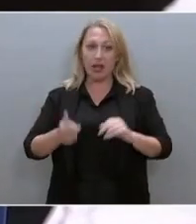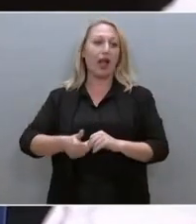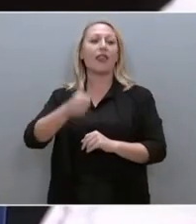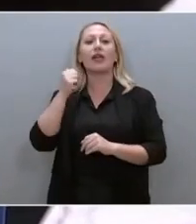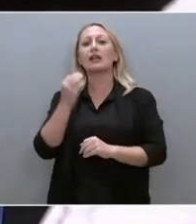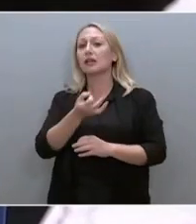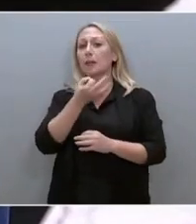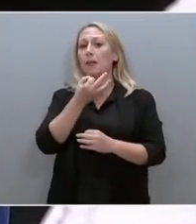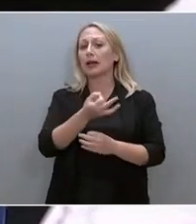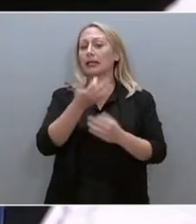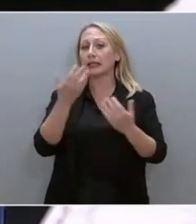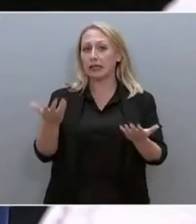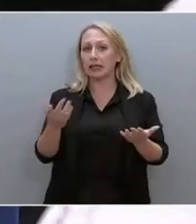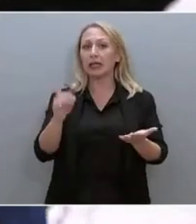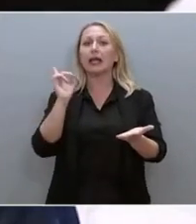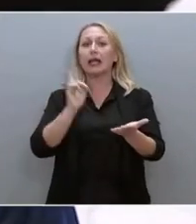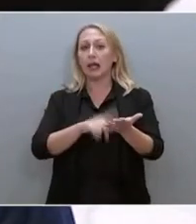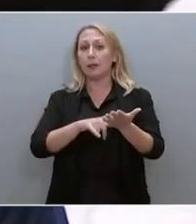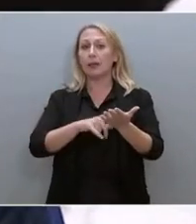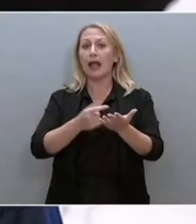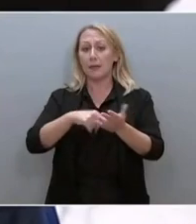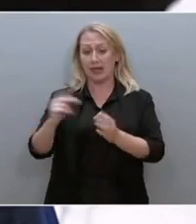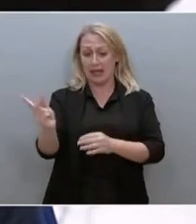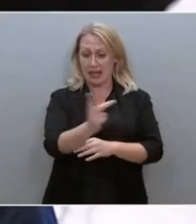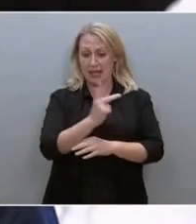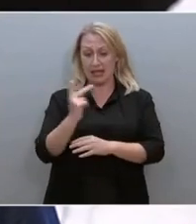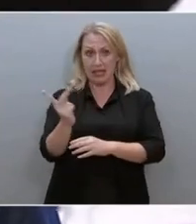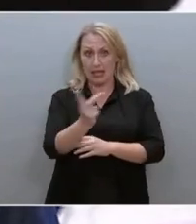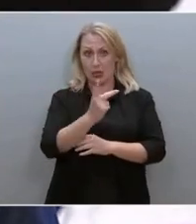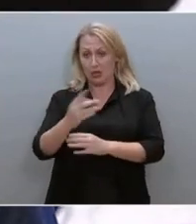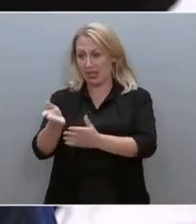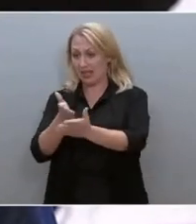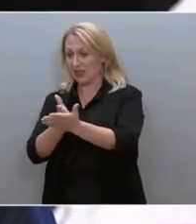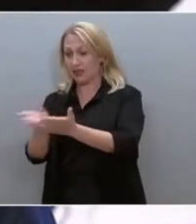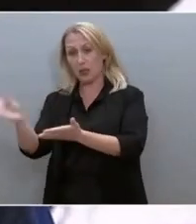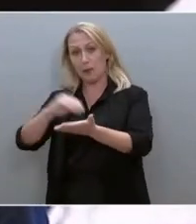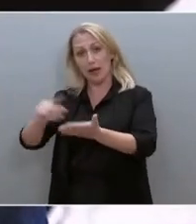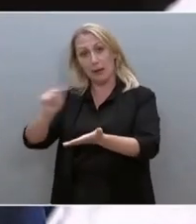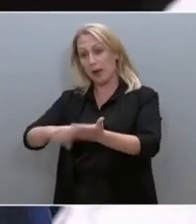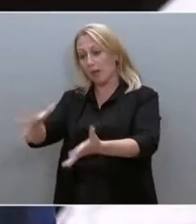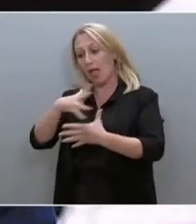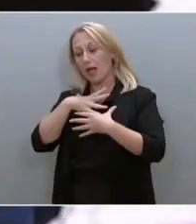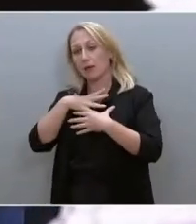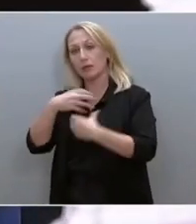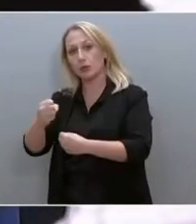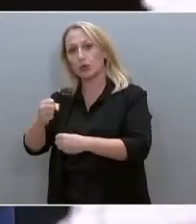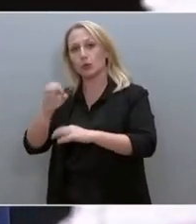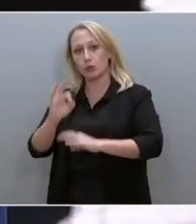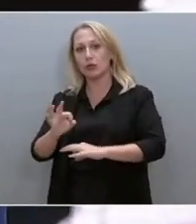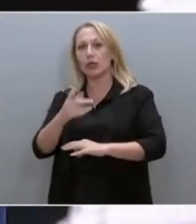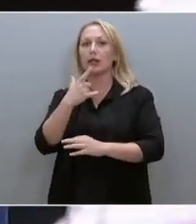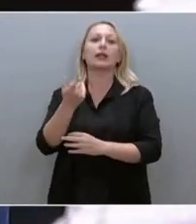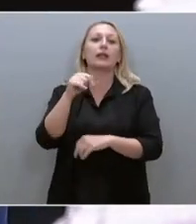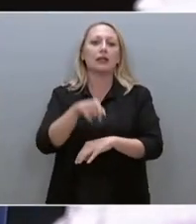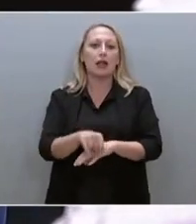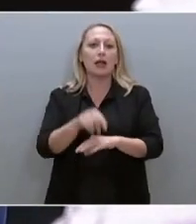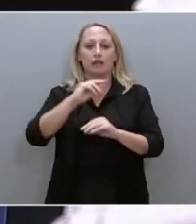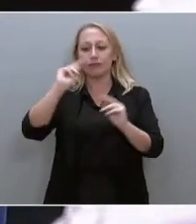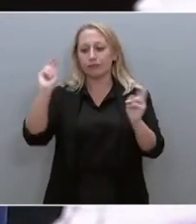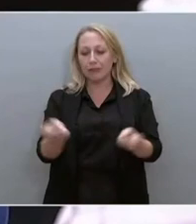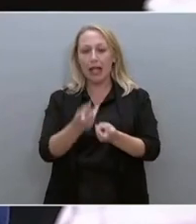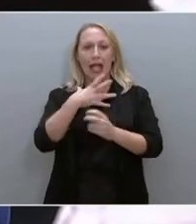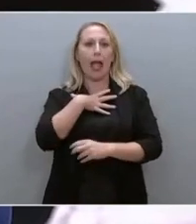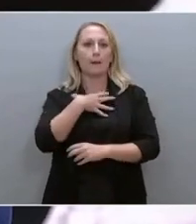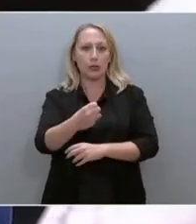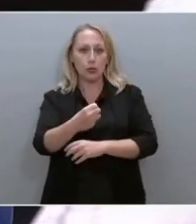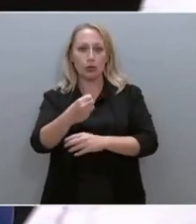ενισχυθεί η εμπιστοσύνη της κοινωνίας απέναντι στην δικαιοσύνη ξανά και αντιλαμβάμε ότι γίνεται και ένα ζήτημα εμπιστοσύνης και από την